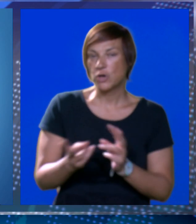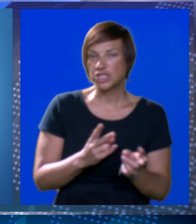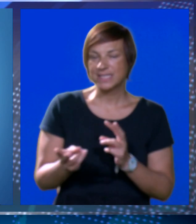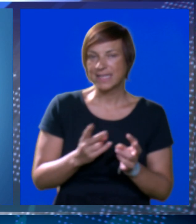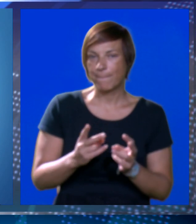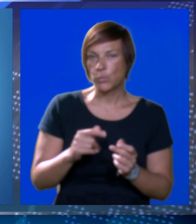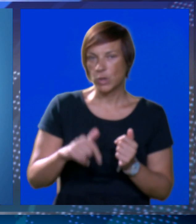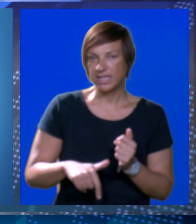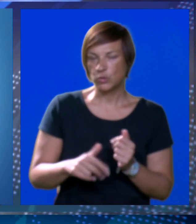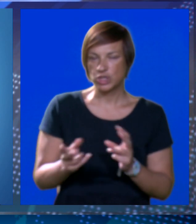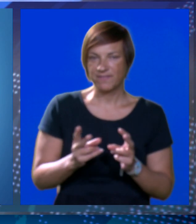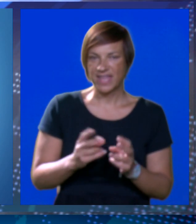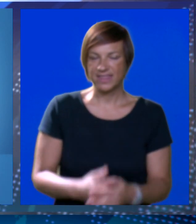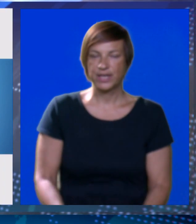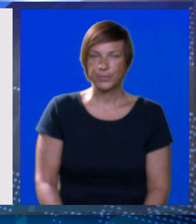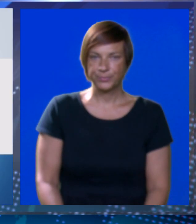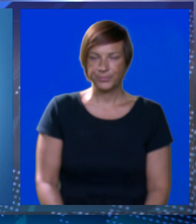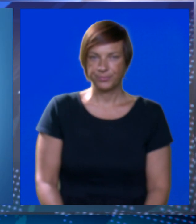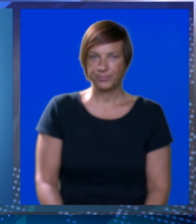može zapuhati i slab južni vjetar.